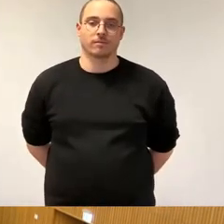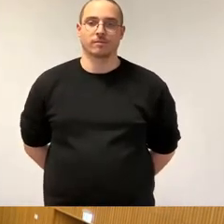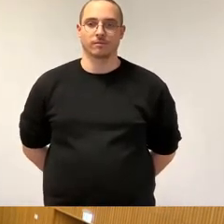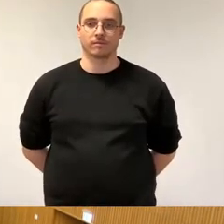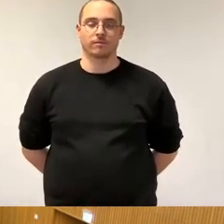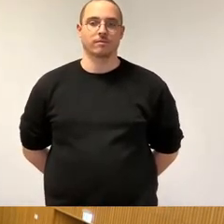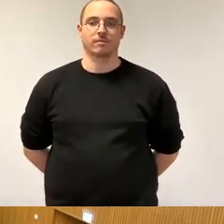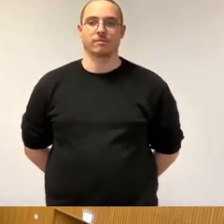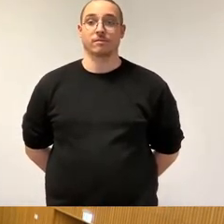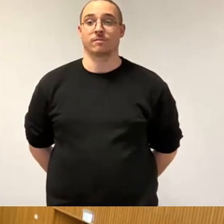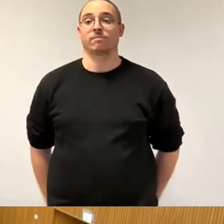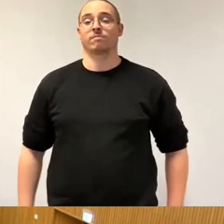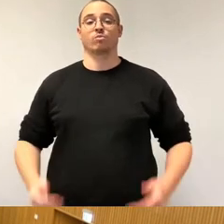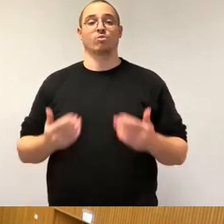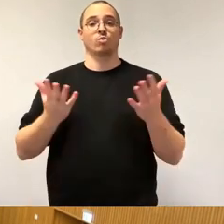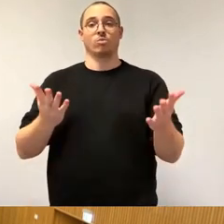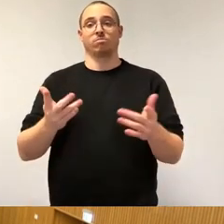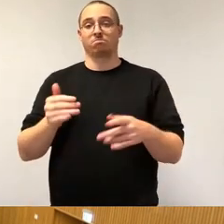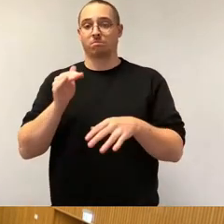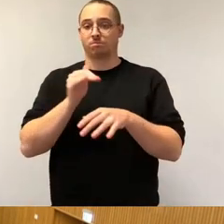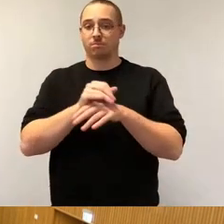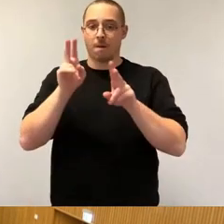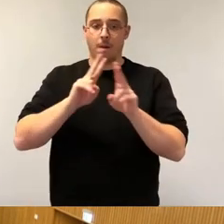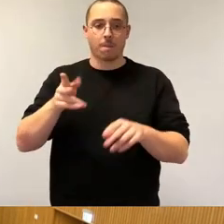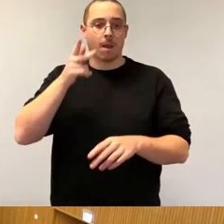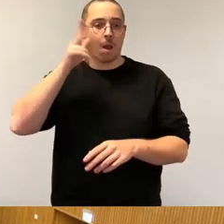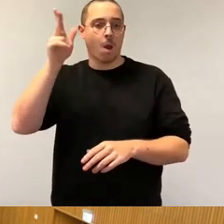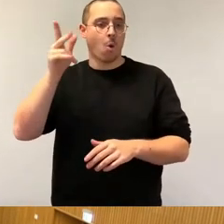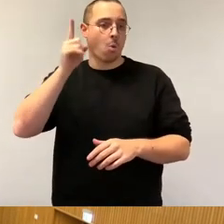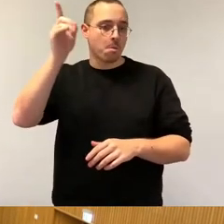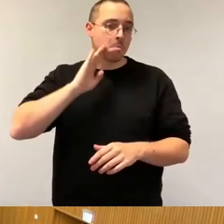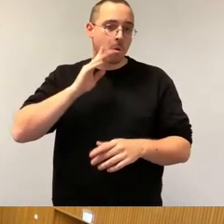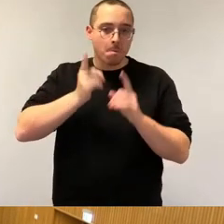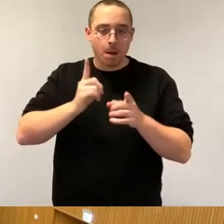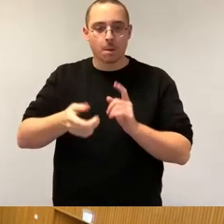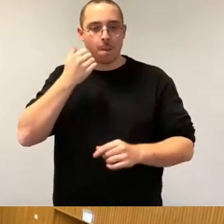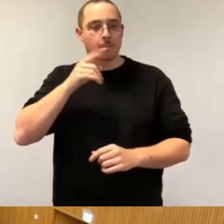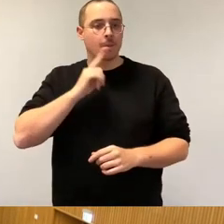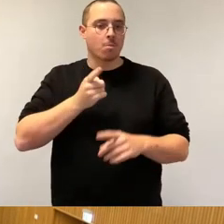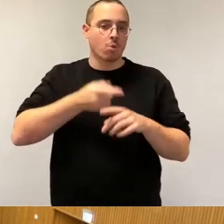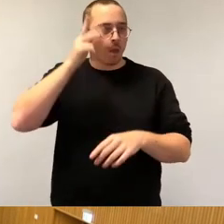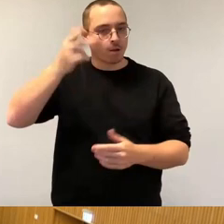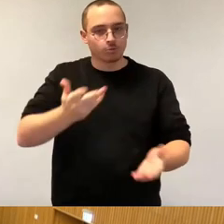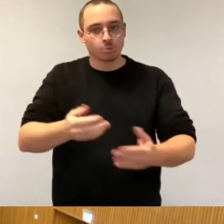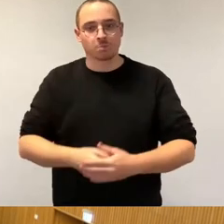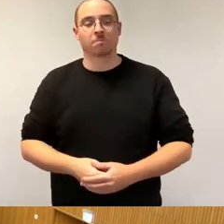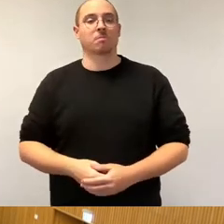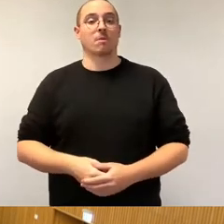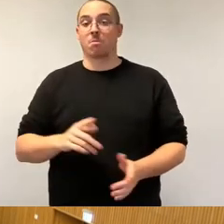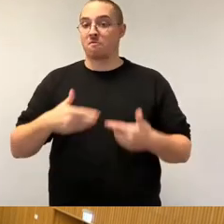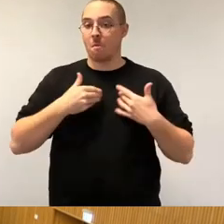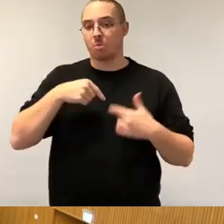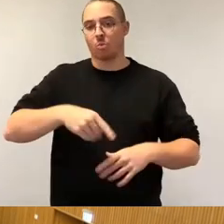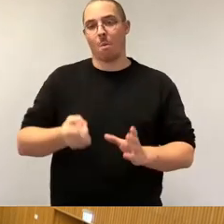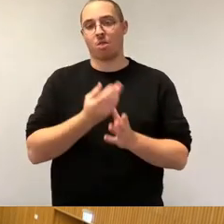Sehr geehrter Herr Oberbürgermeister, sehr geehrte Damen und Herren. Wir freuen uns, dass diese Aktuelle Stunde so zustande gekommen ist. Und